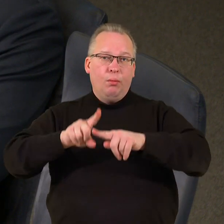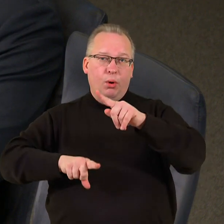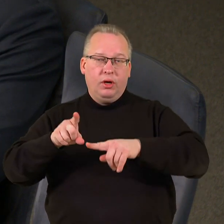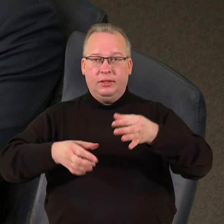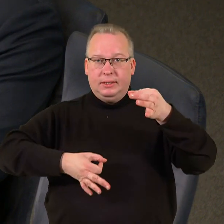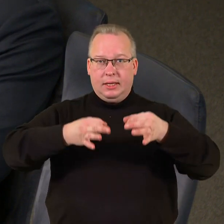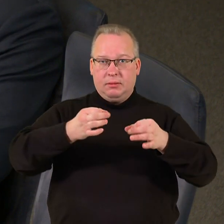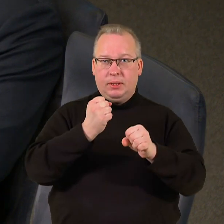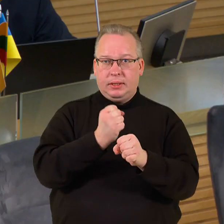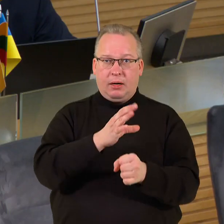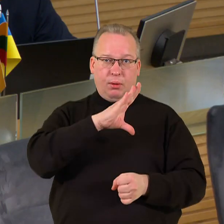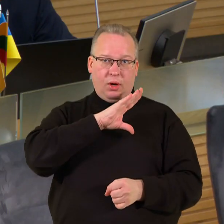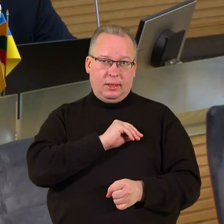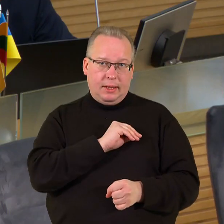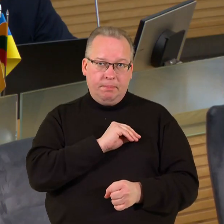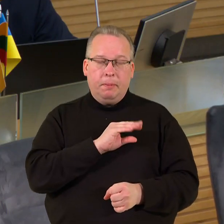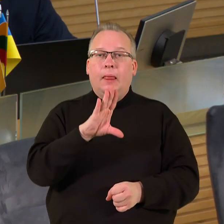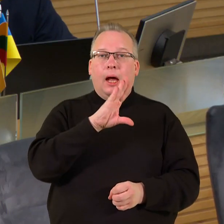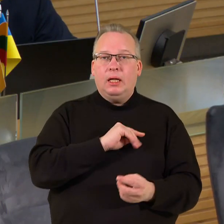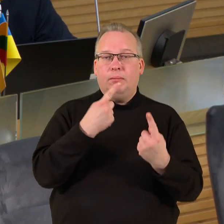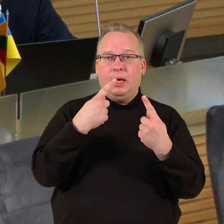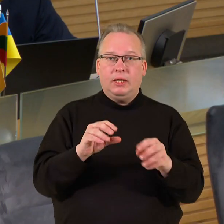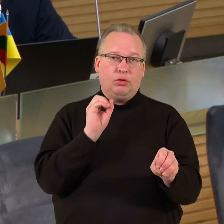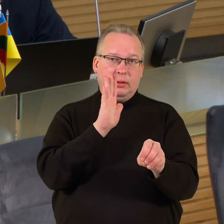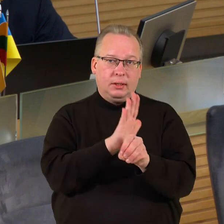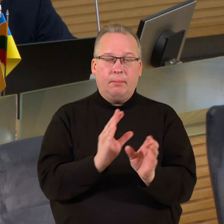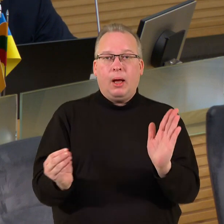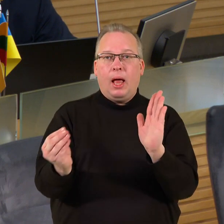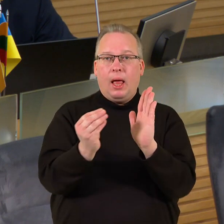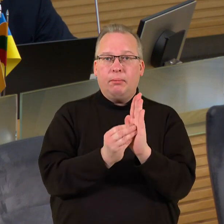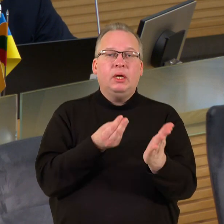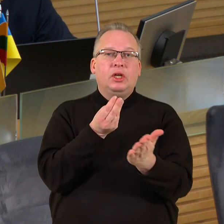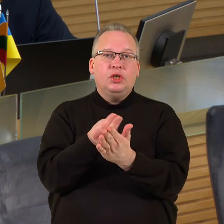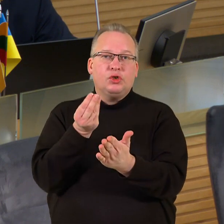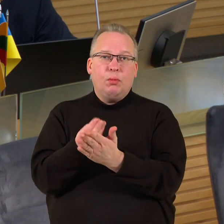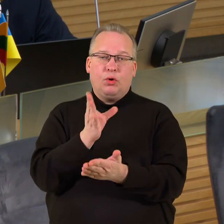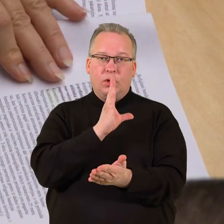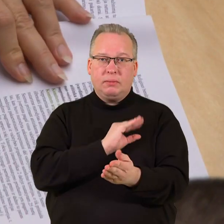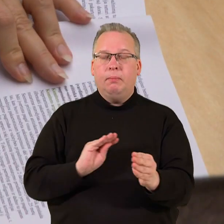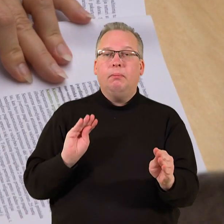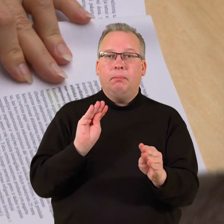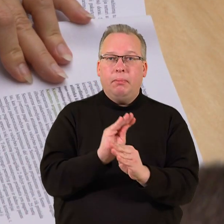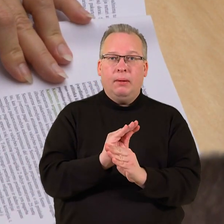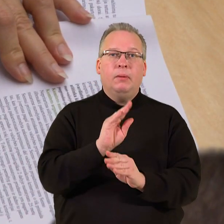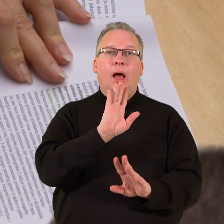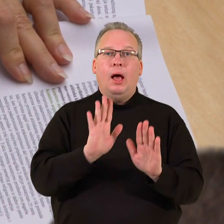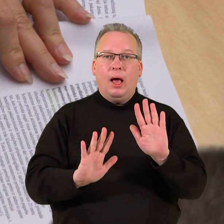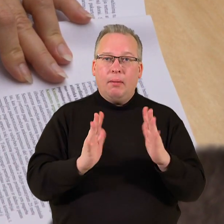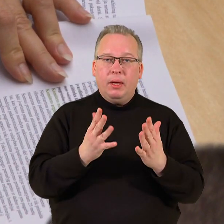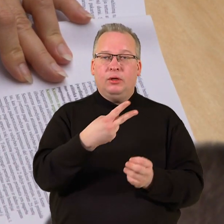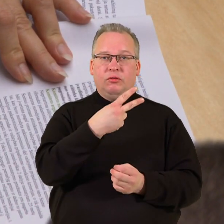teisėjų darbo užmokestį. Atlygis ir kitos teisės aktuose nustatytos išmokos ir atlygiai padidėtų apie 200